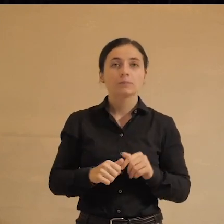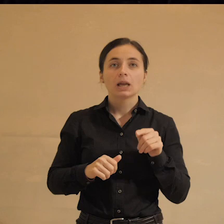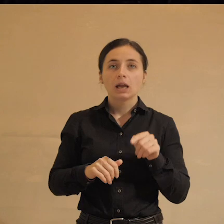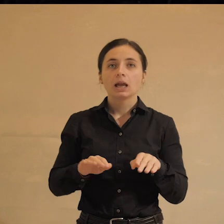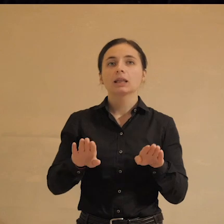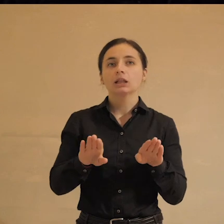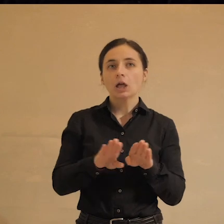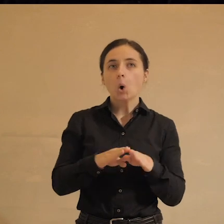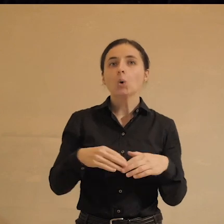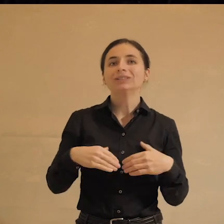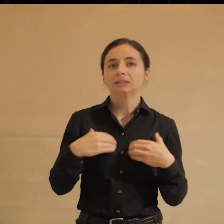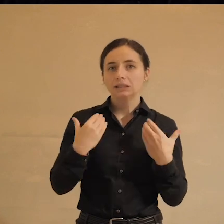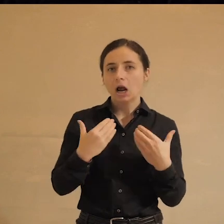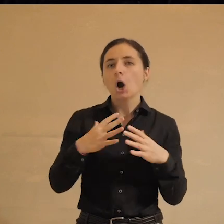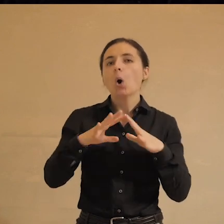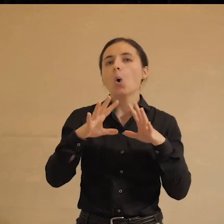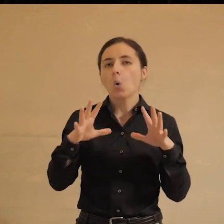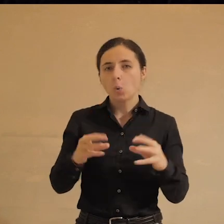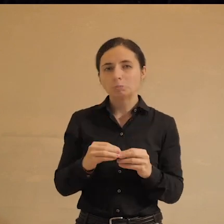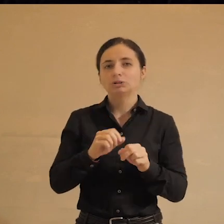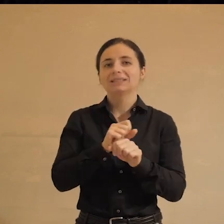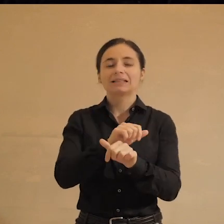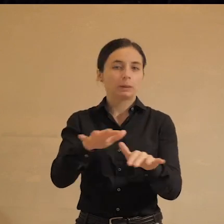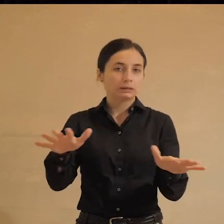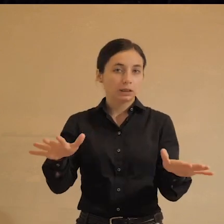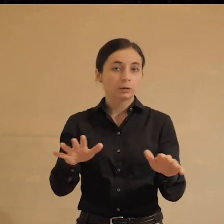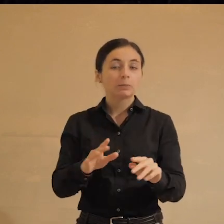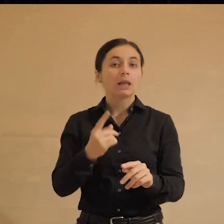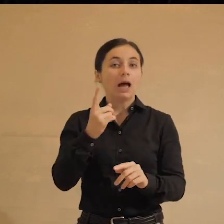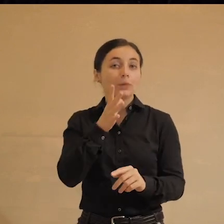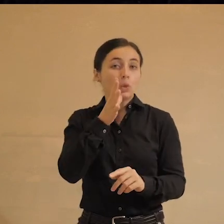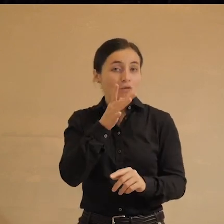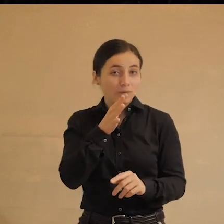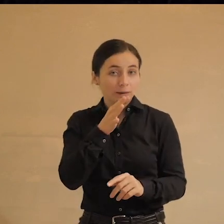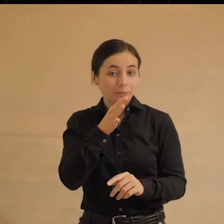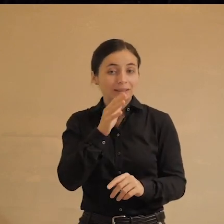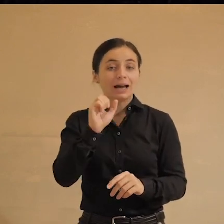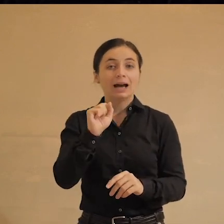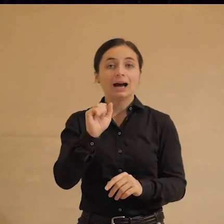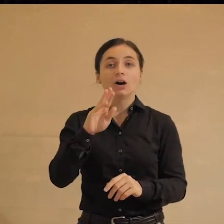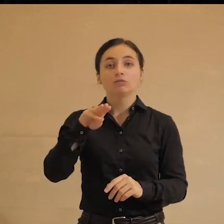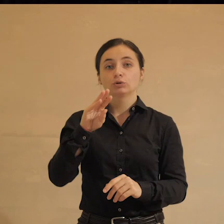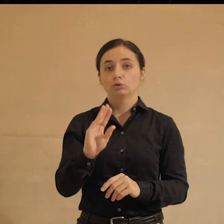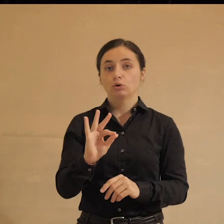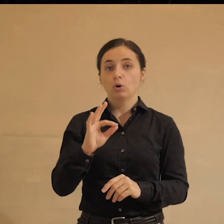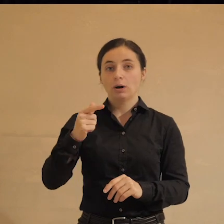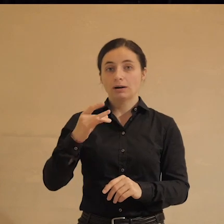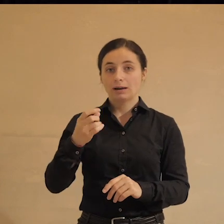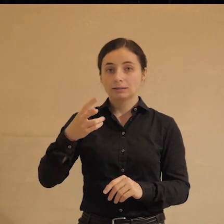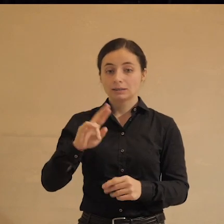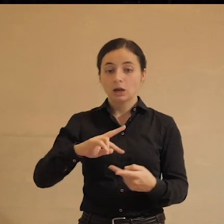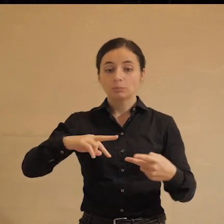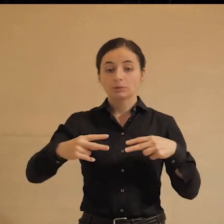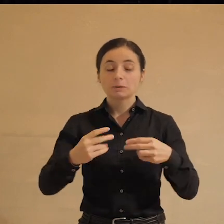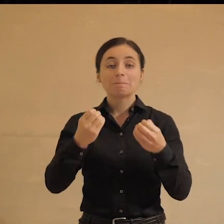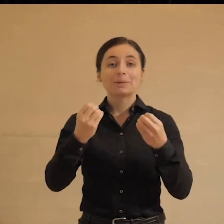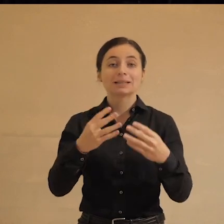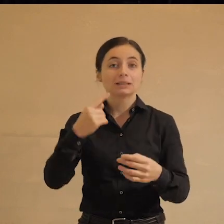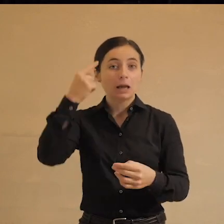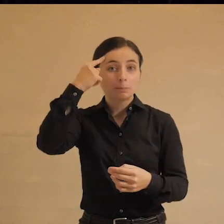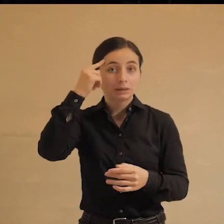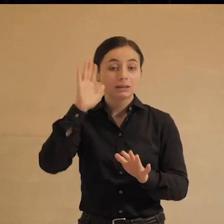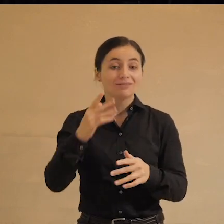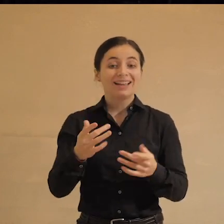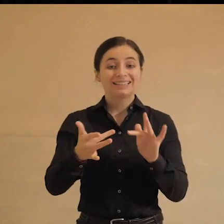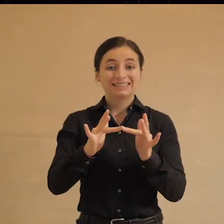такой страх довольно общий, довольно распространенный. Одновременно, собственно, автократии довольно быстро перешли от простой мысли «давайте